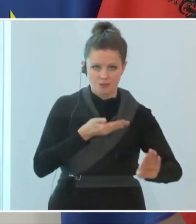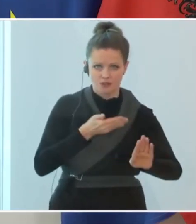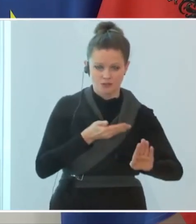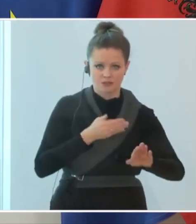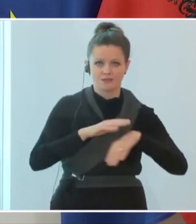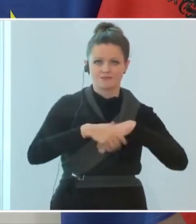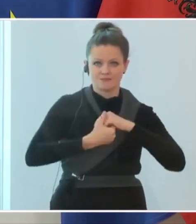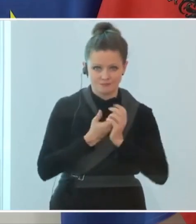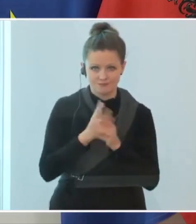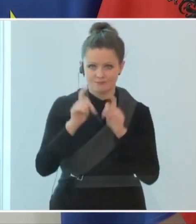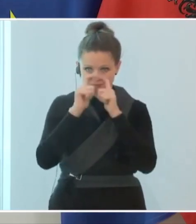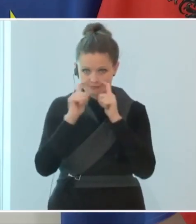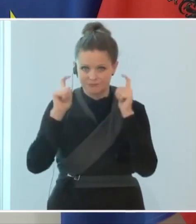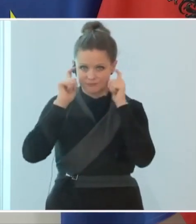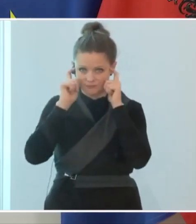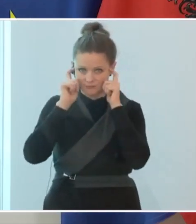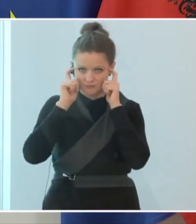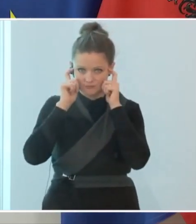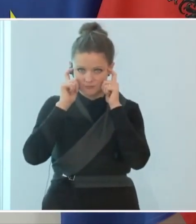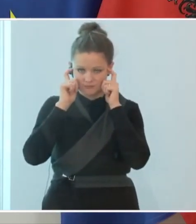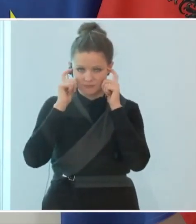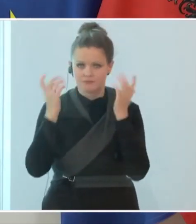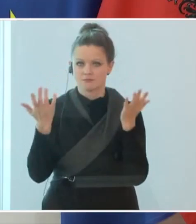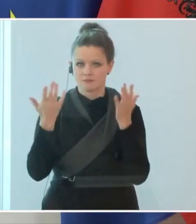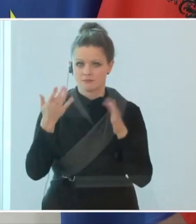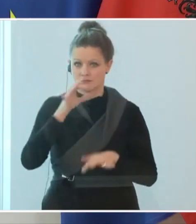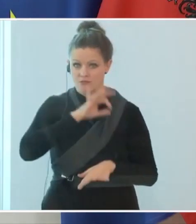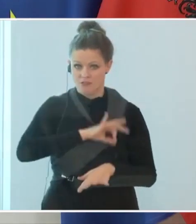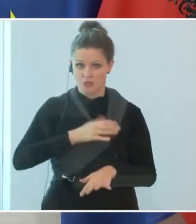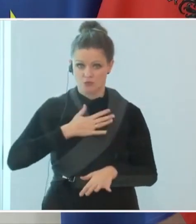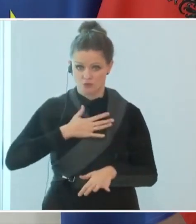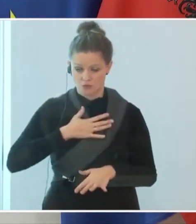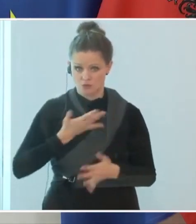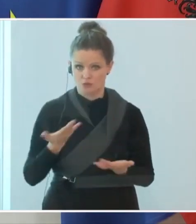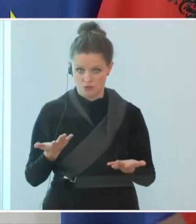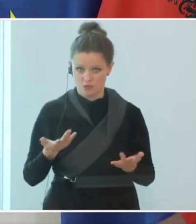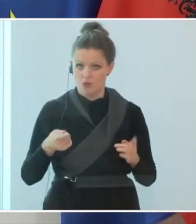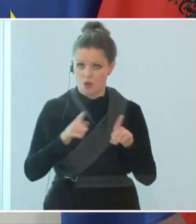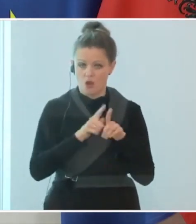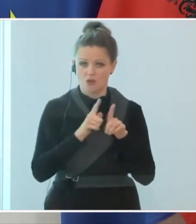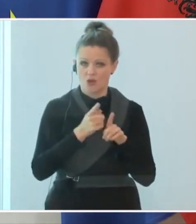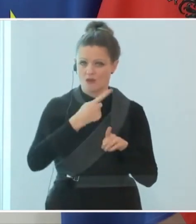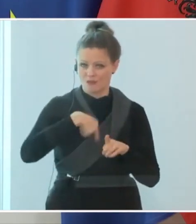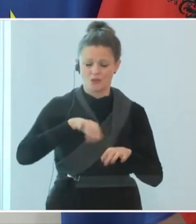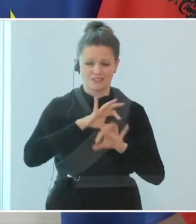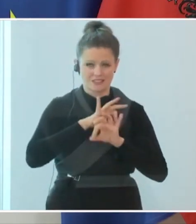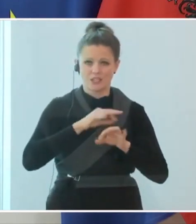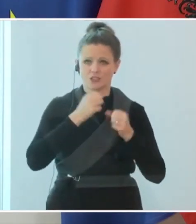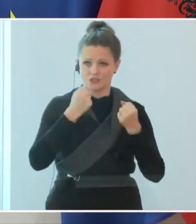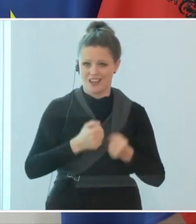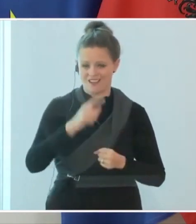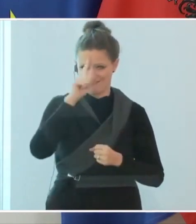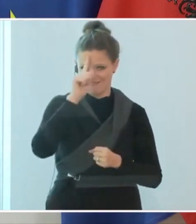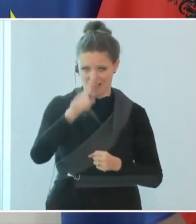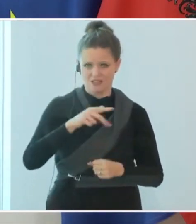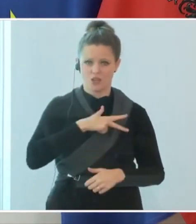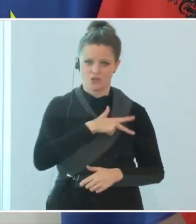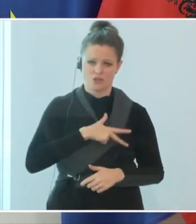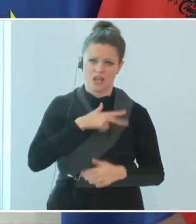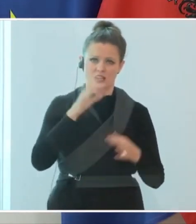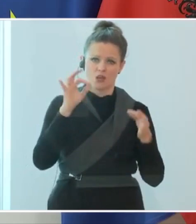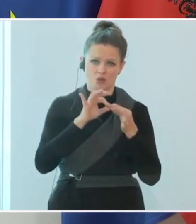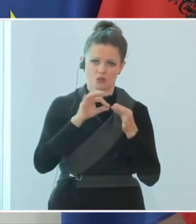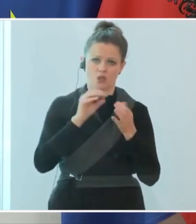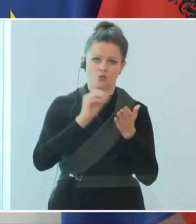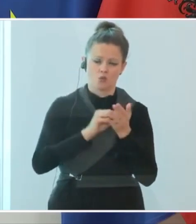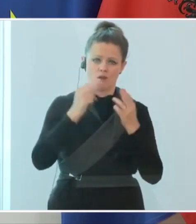Handhygiene, Mund-Nasen-Schutz, dort wo vorgeschrieben, und vor allem das, was uns so schwerfällt, soziale Kontakte weiter zu